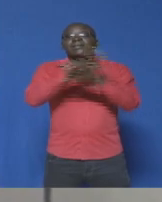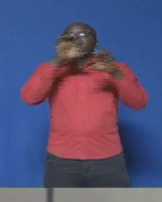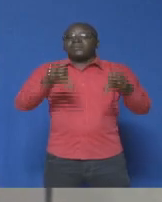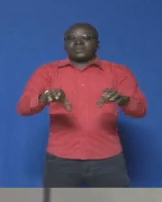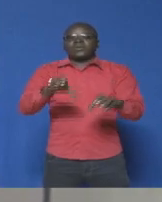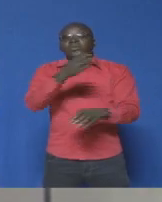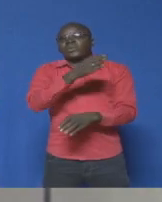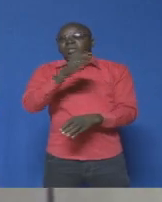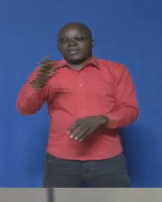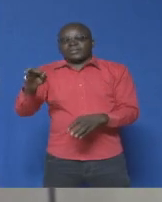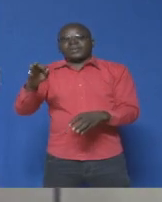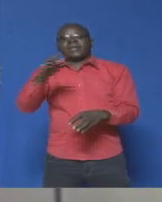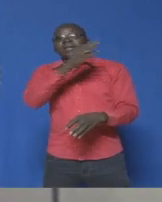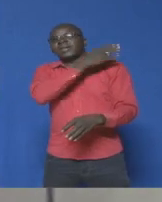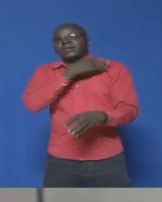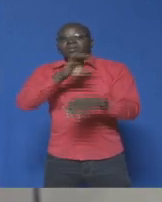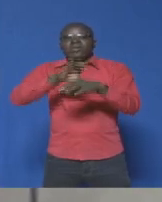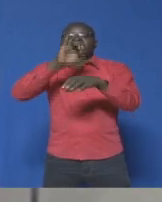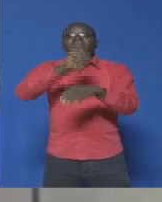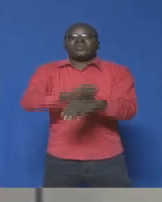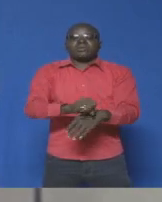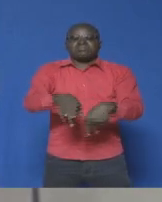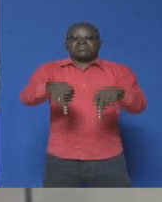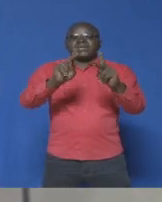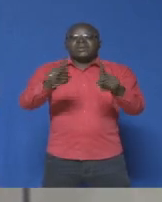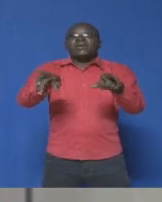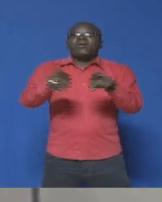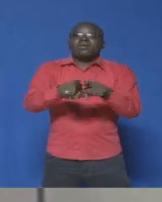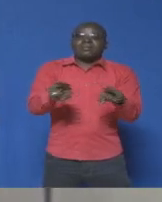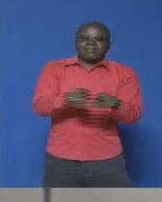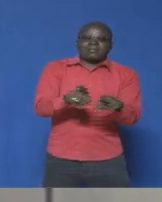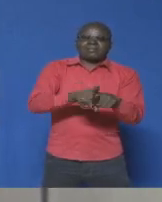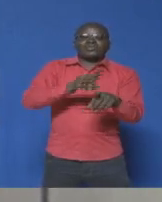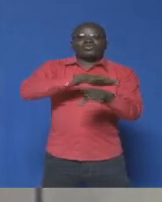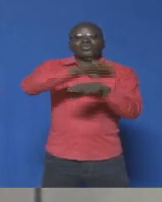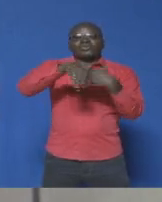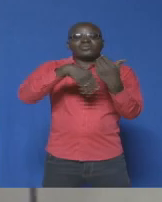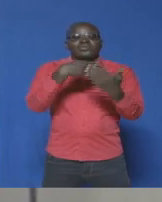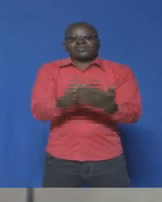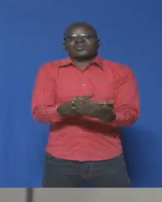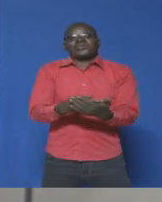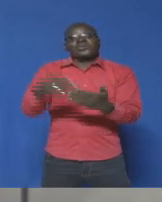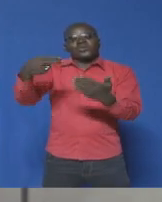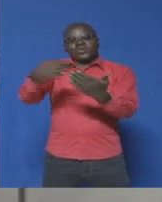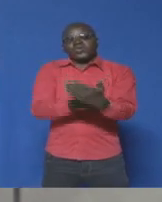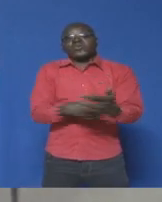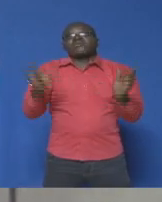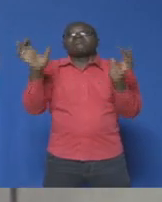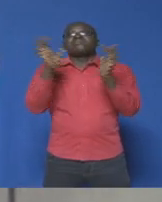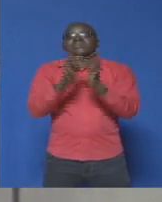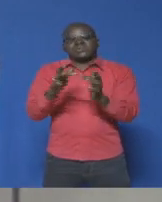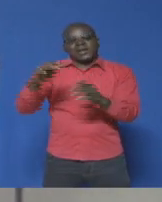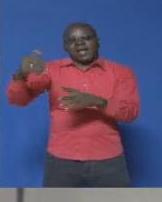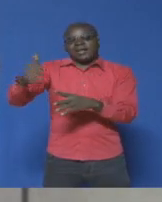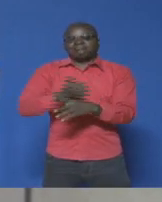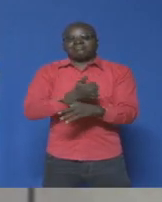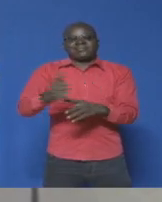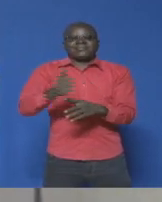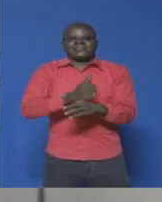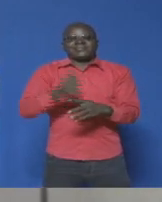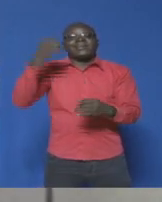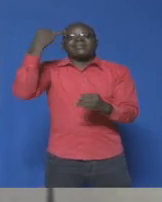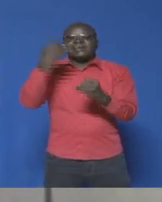ivoiriennes, permettra aussi et surtout de nouer de nouveaux contacts d'affaires, afin d